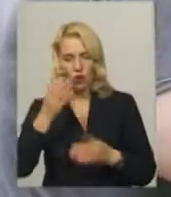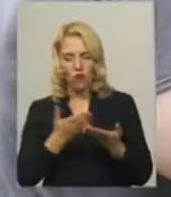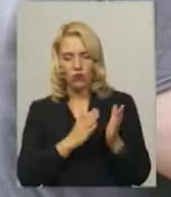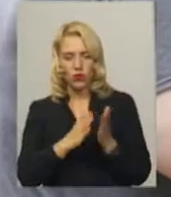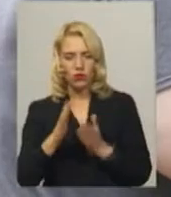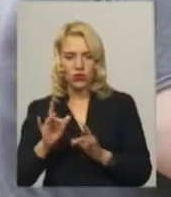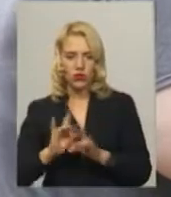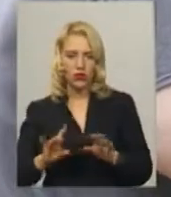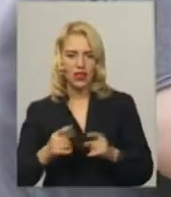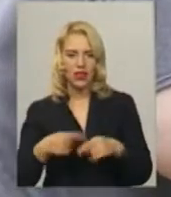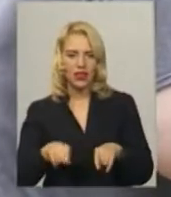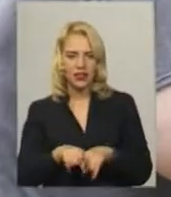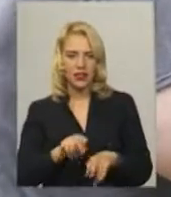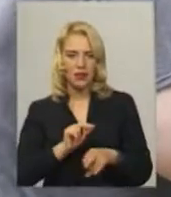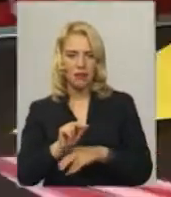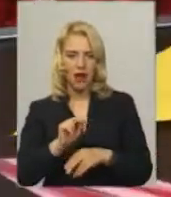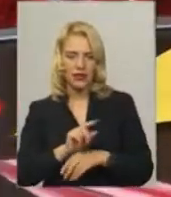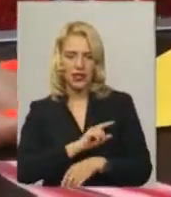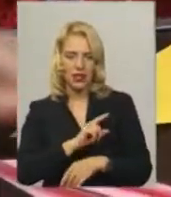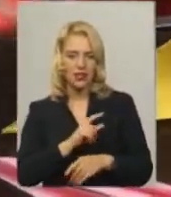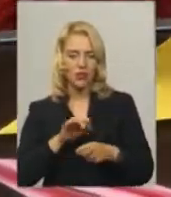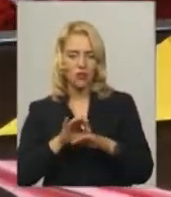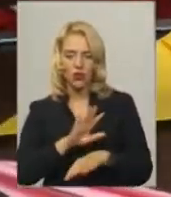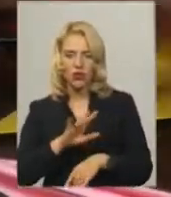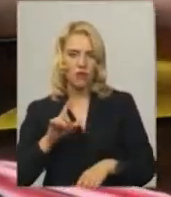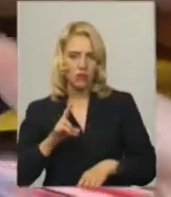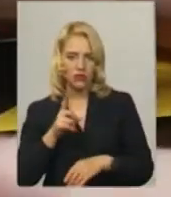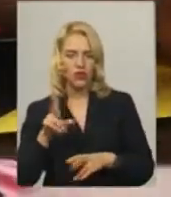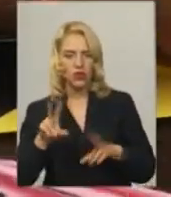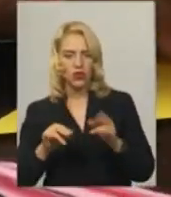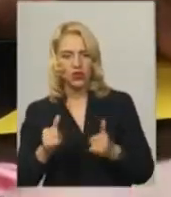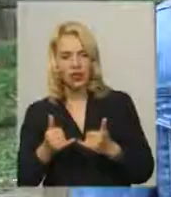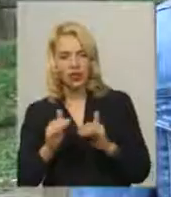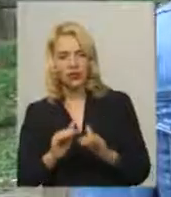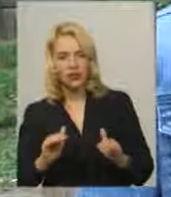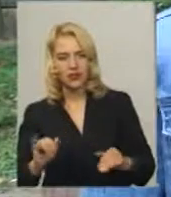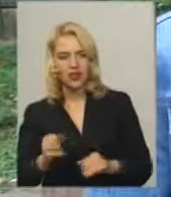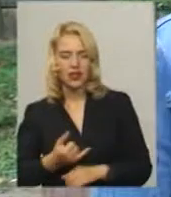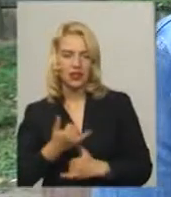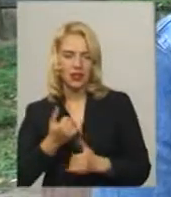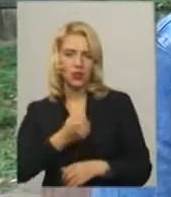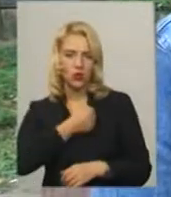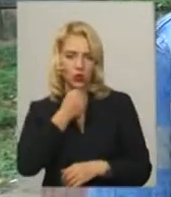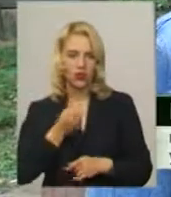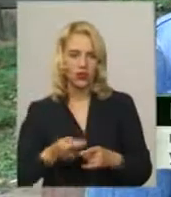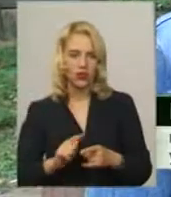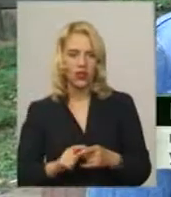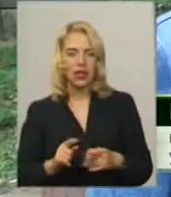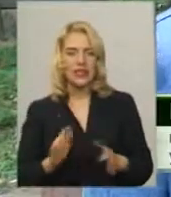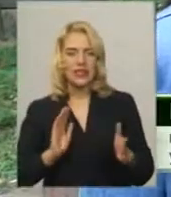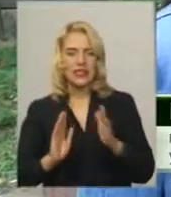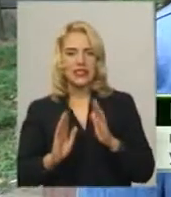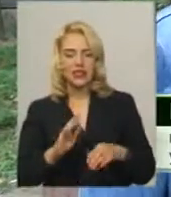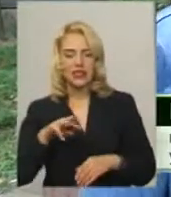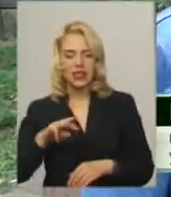розповідає, що подібні майстер-класи проводяться не вперше. Вони розраховані як для дітей, так і для дорослих. Сьогодні в сквері Тараса Григорьовича Шевченка ми